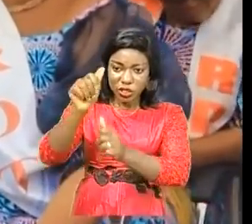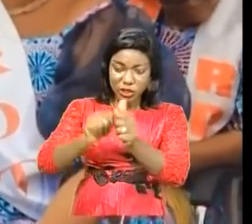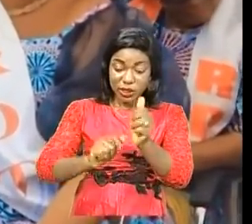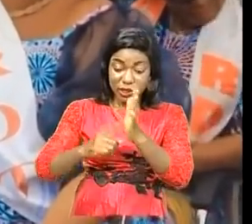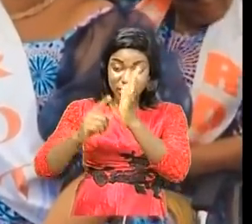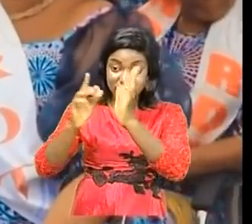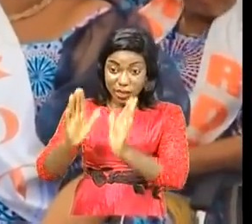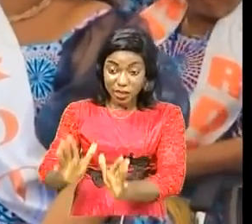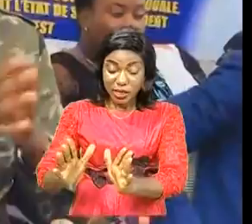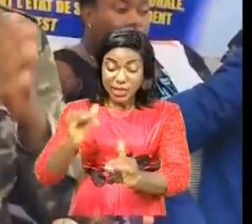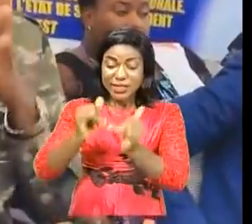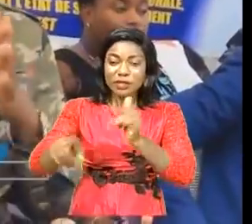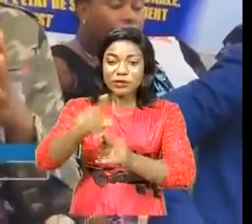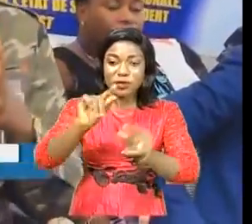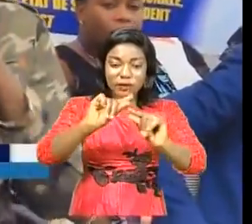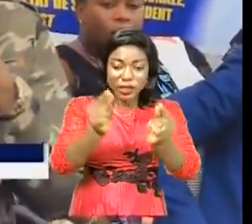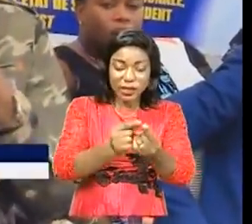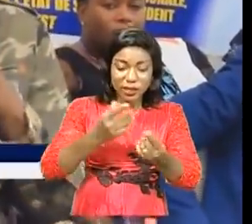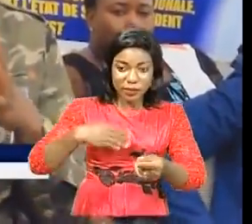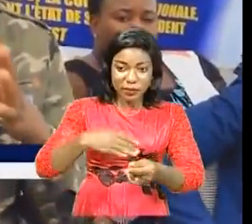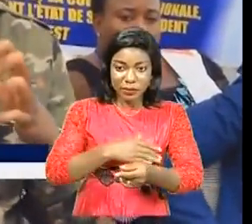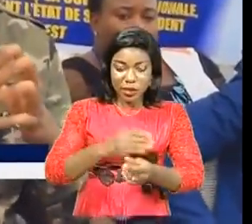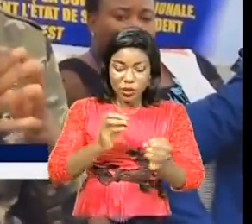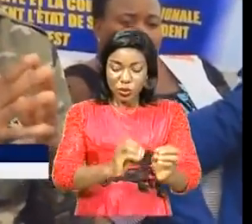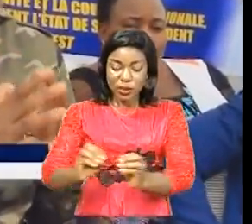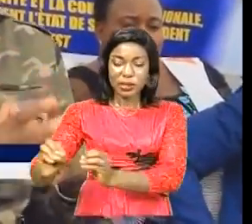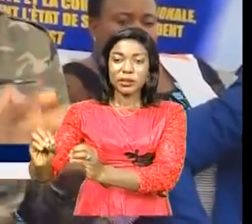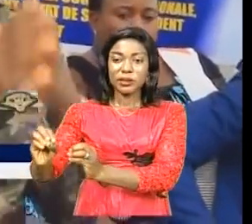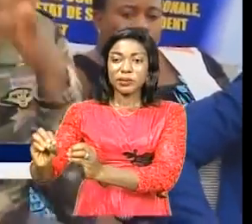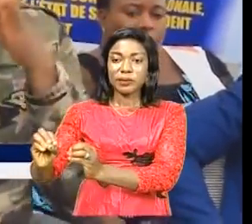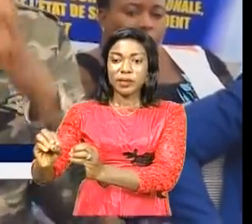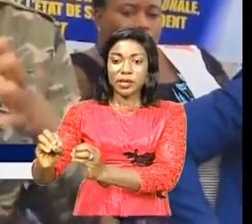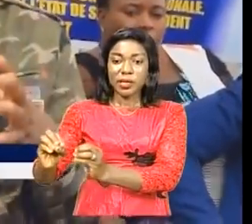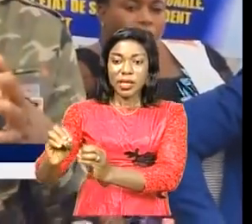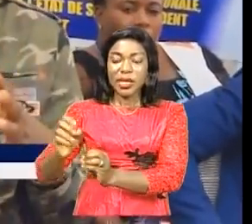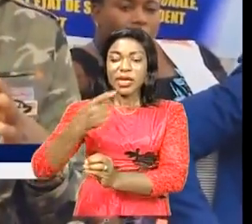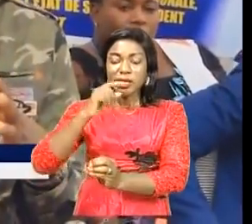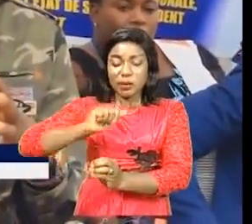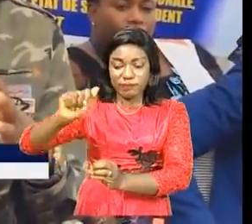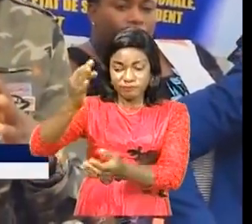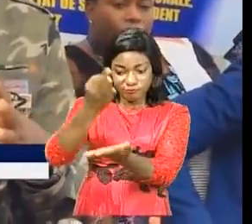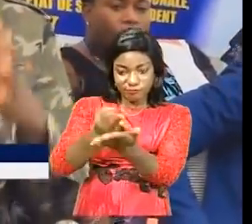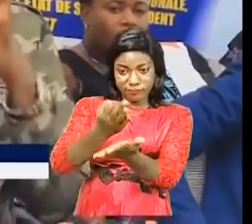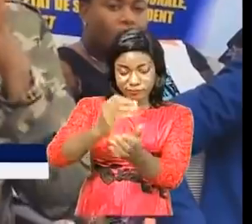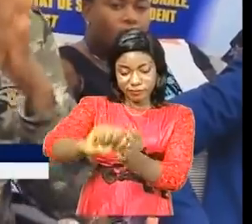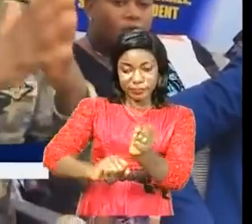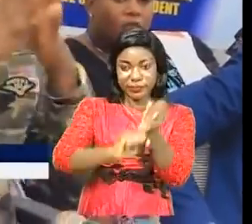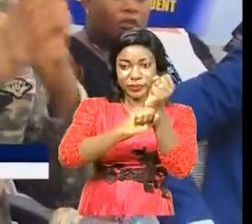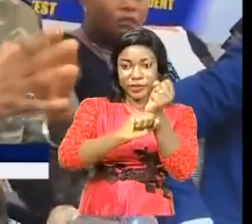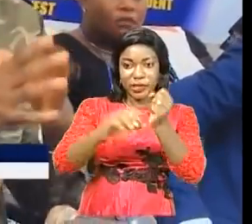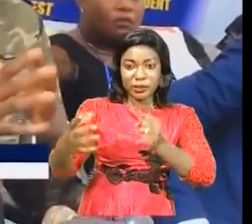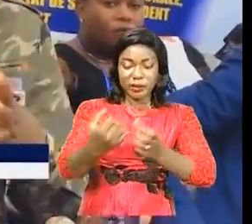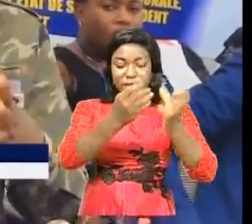vous avez une équipe de mamans qui s'organise qui s'autofinance et qui prend les